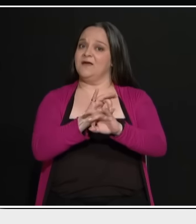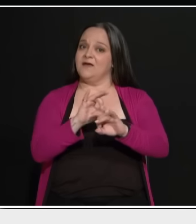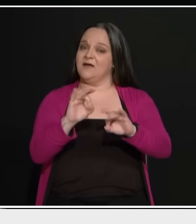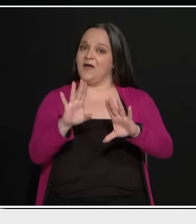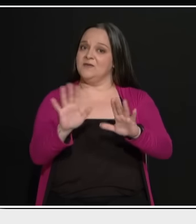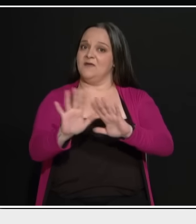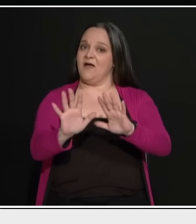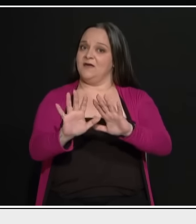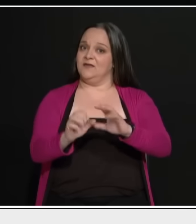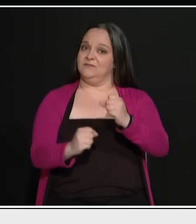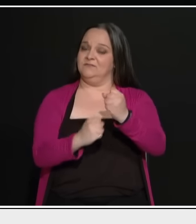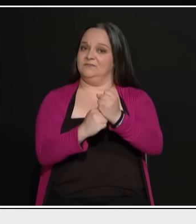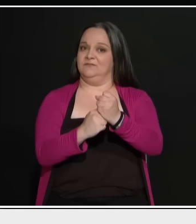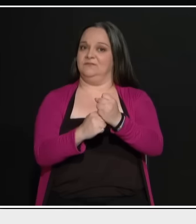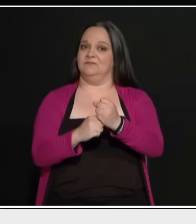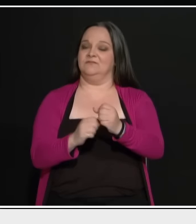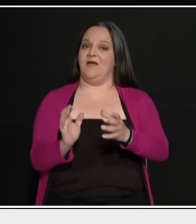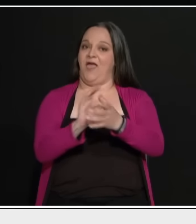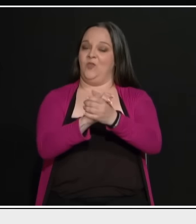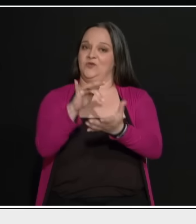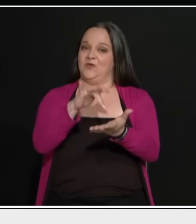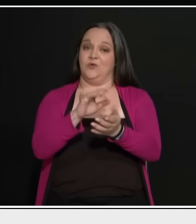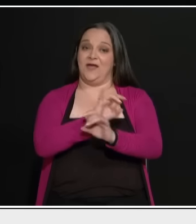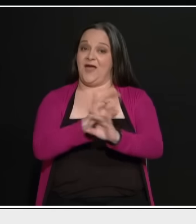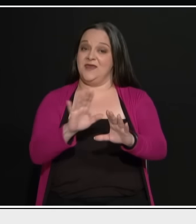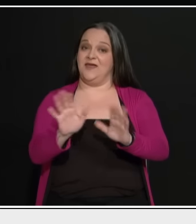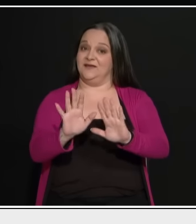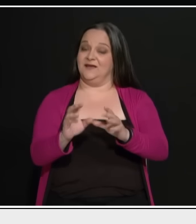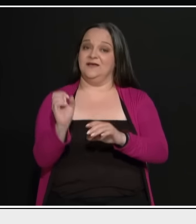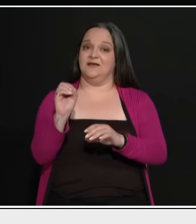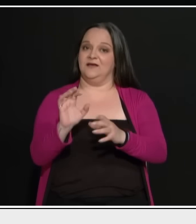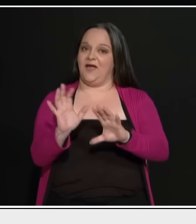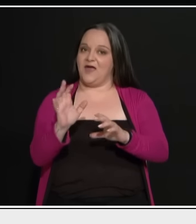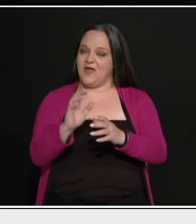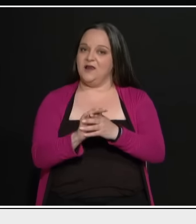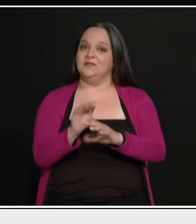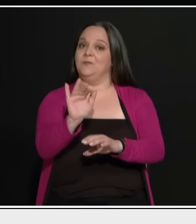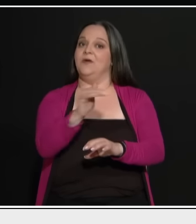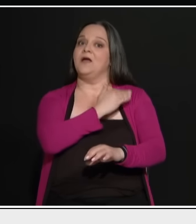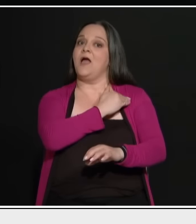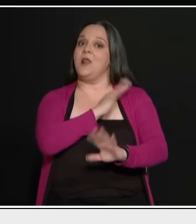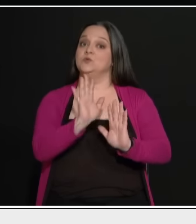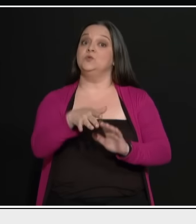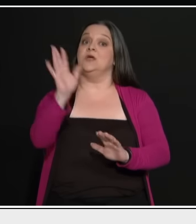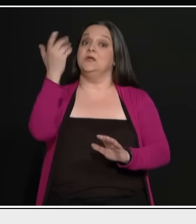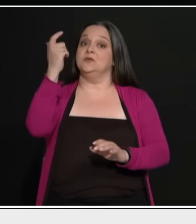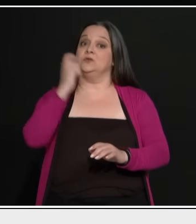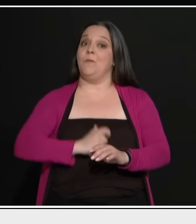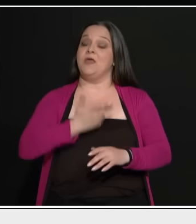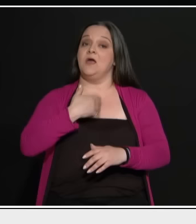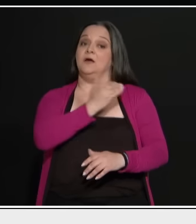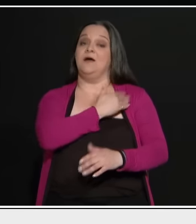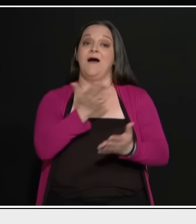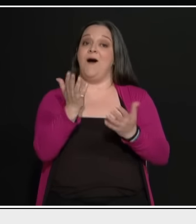Ένωση Κεντρών, κανένα κανάλι δεν με καλούσε. Ούτε τότε που μπήκα το 15 με κάλεσαν. Μπήκα